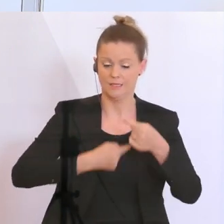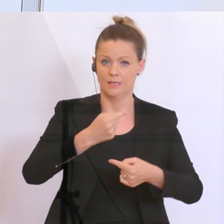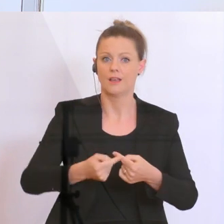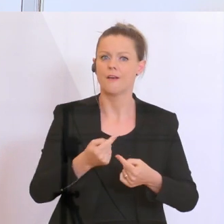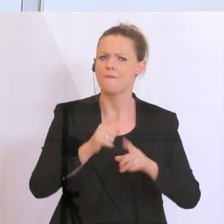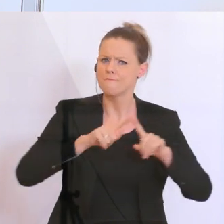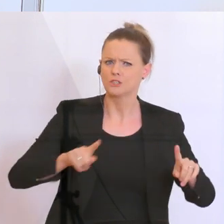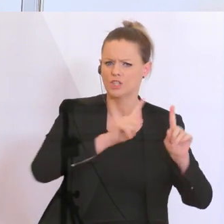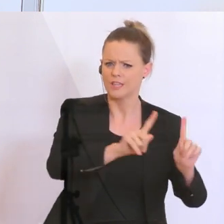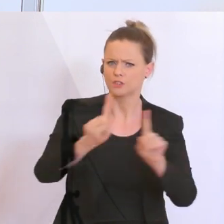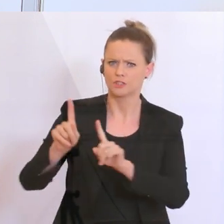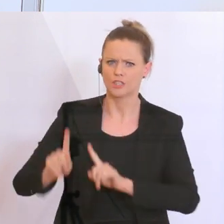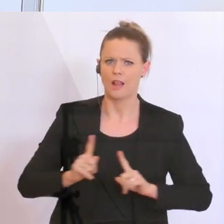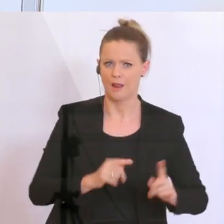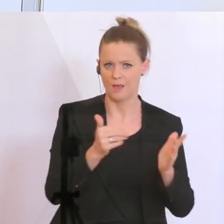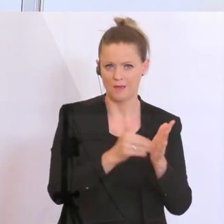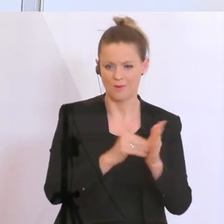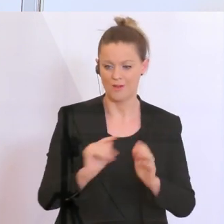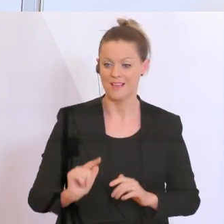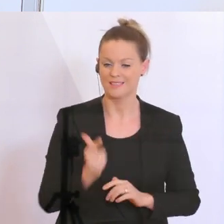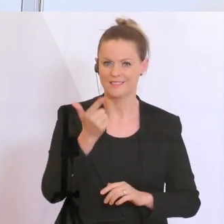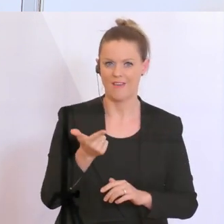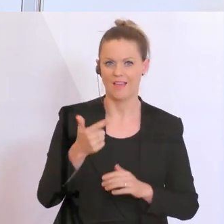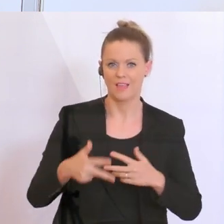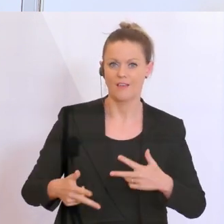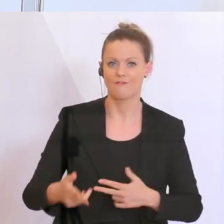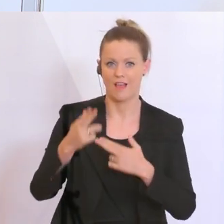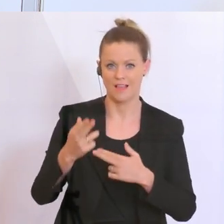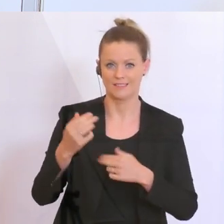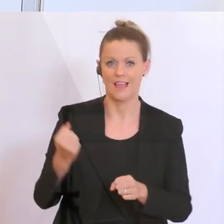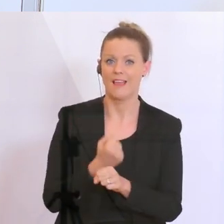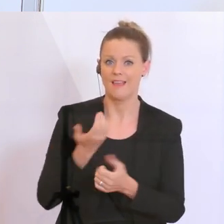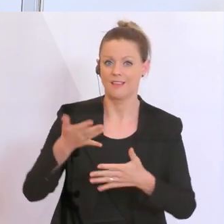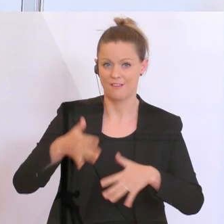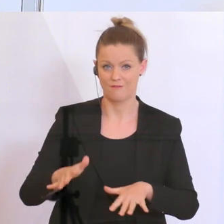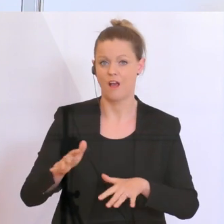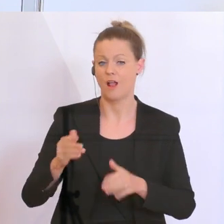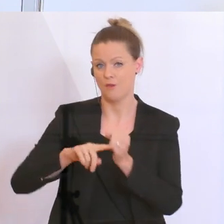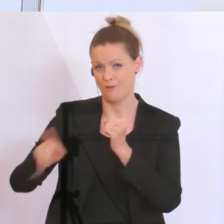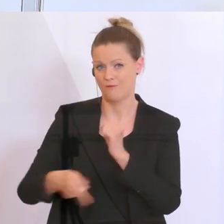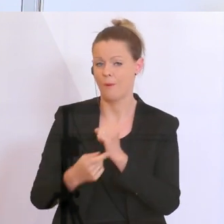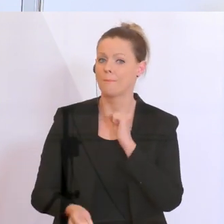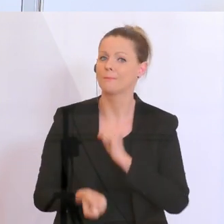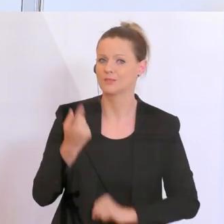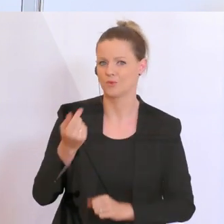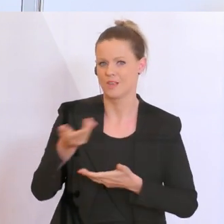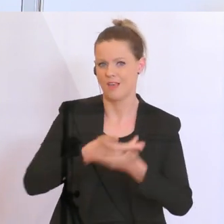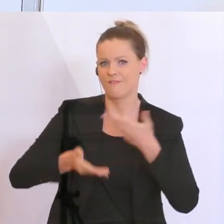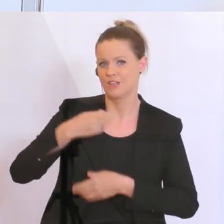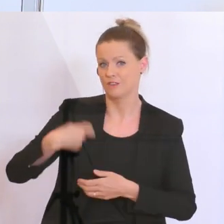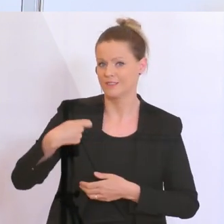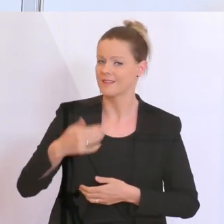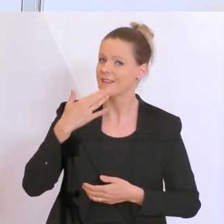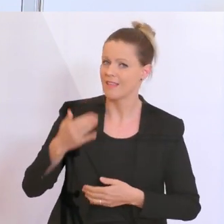Stellen gefordert. In der zweiten Phase des Härtefallfonds, die Wirtschaftskammer, darf ich auch da bedanken für die rasche Umsetzung.